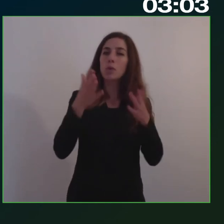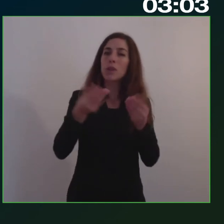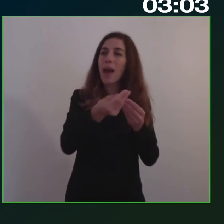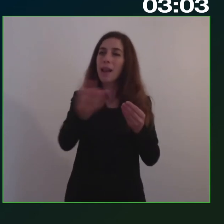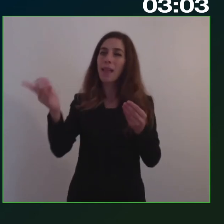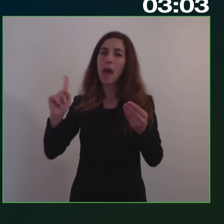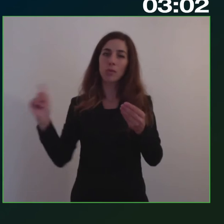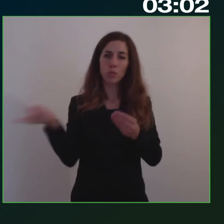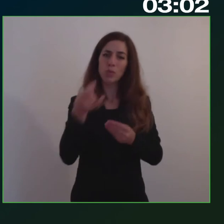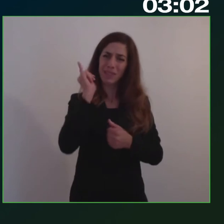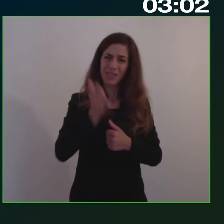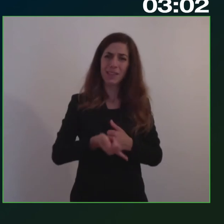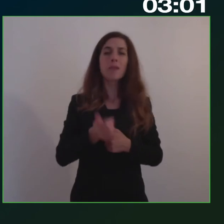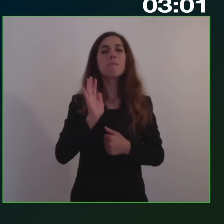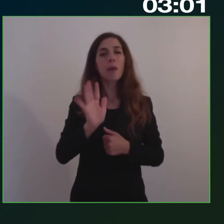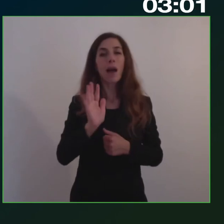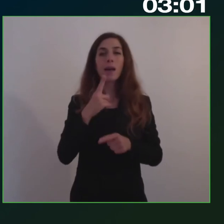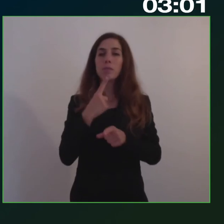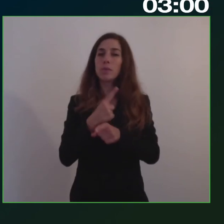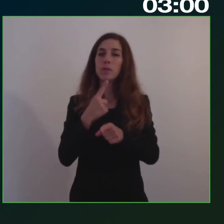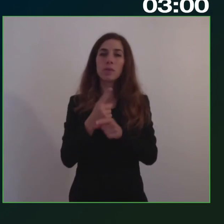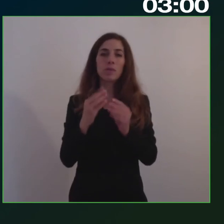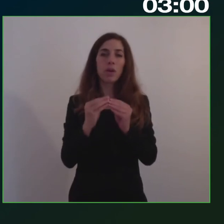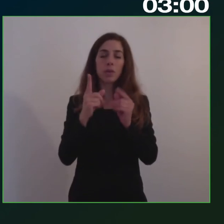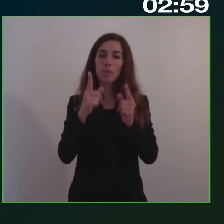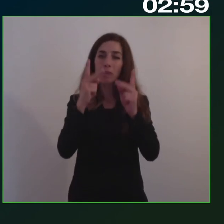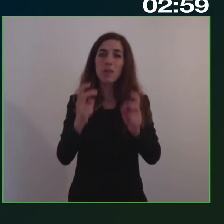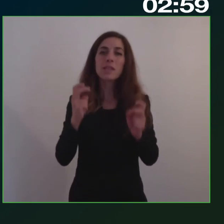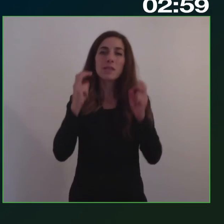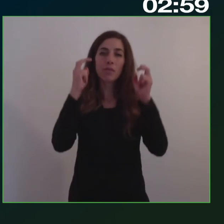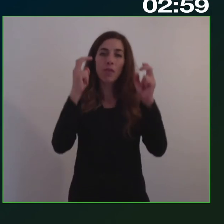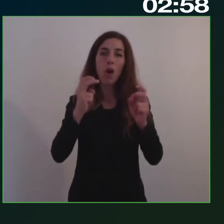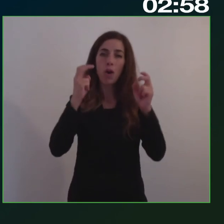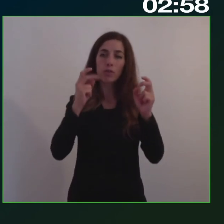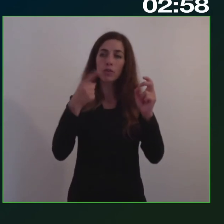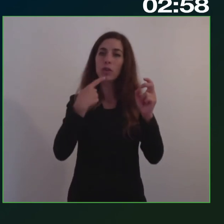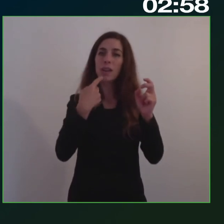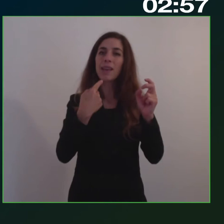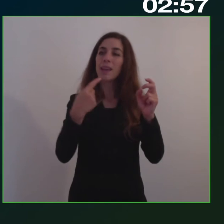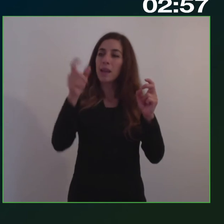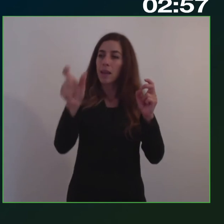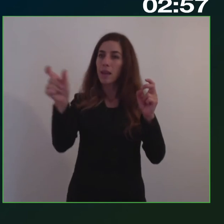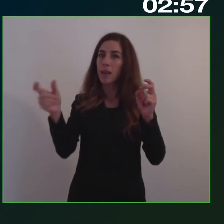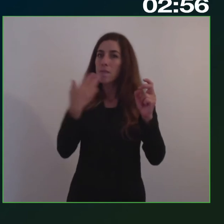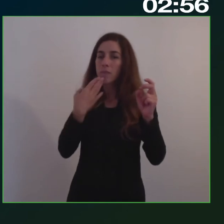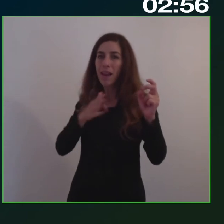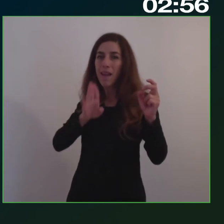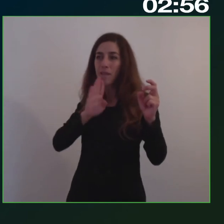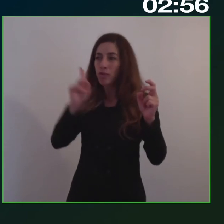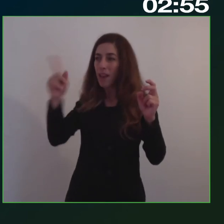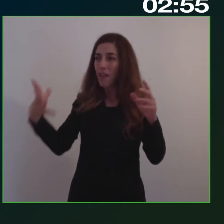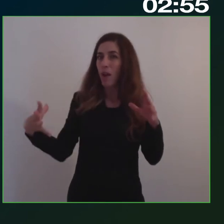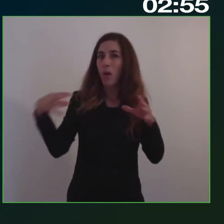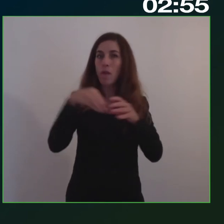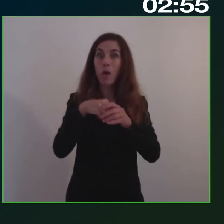tuttavia bisogna fare uno sforzo per coinvolgere i beneficiari, ovviamente non nella gestione degli interventi,